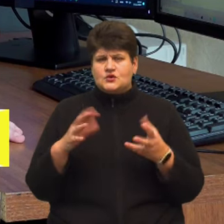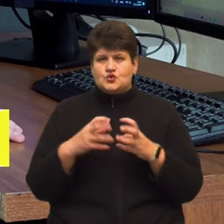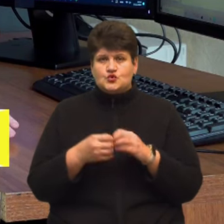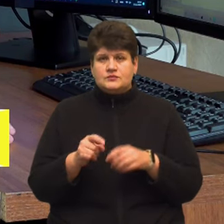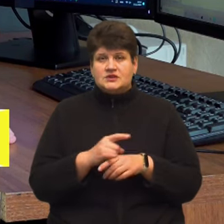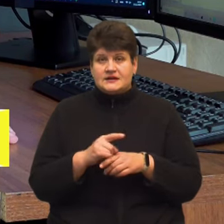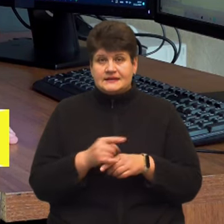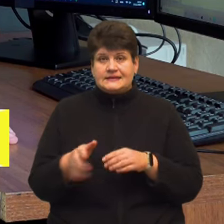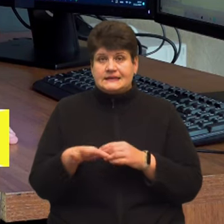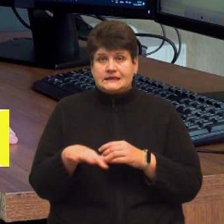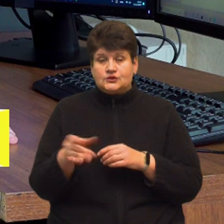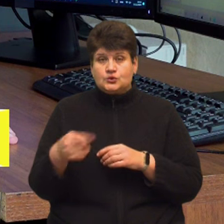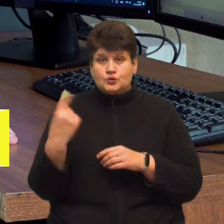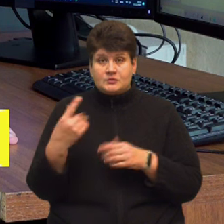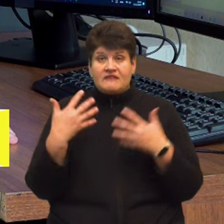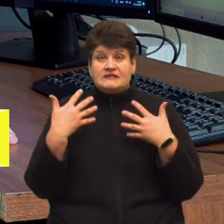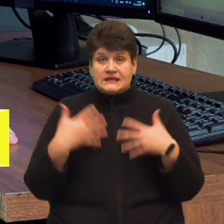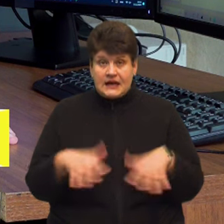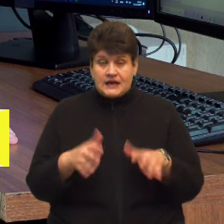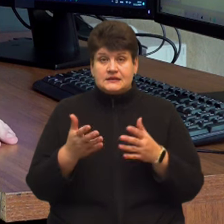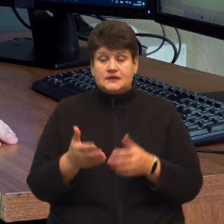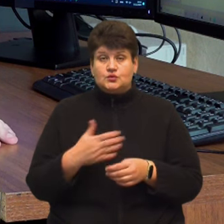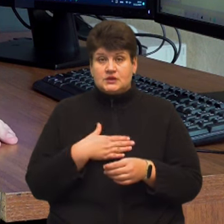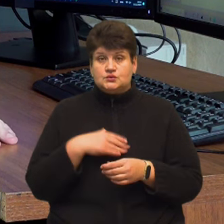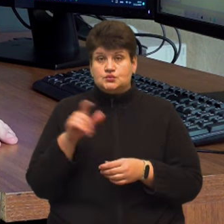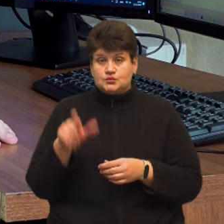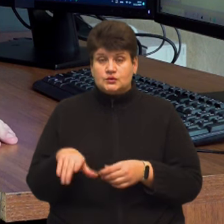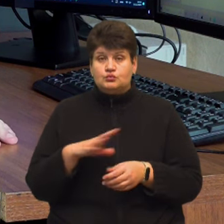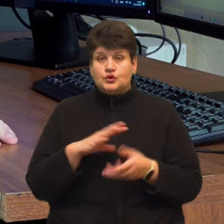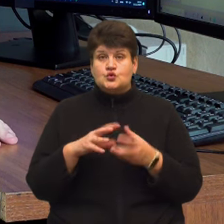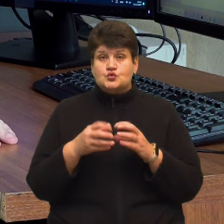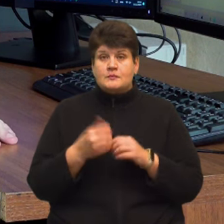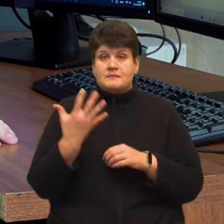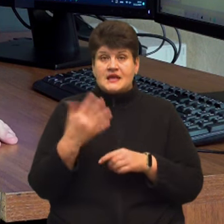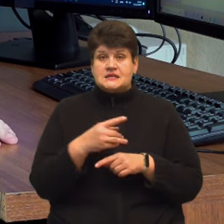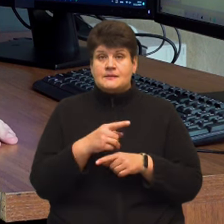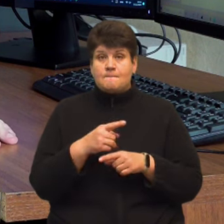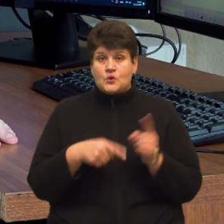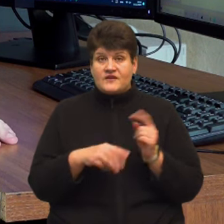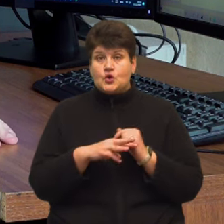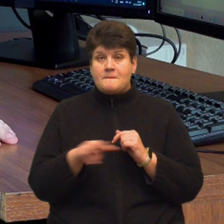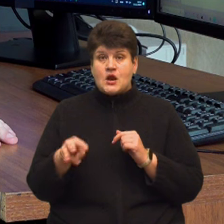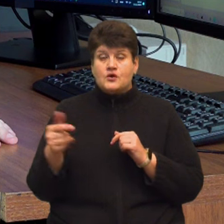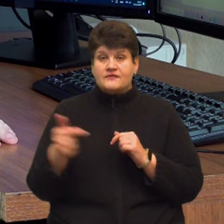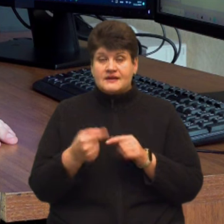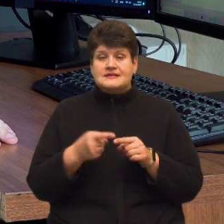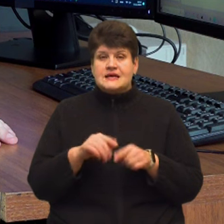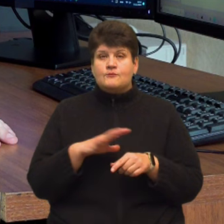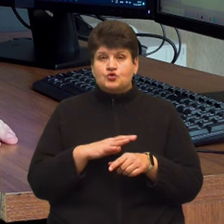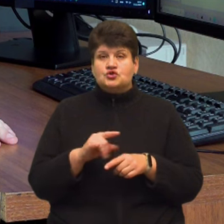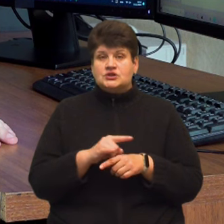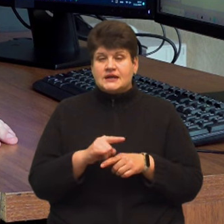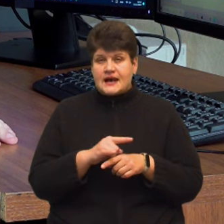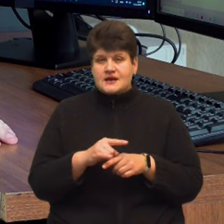території Тернопільської області, яку втратила жителька, була сума в 5,5 млн грн. Це було шахрайство під виглядом